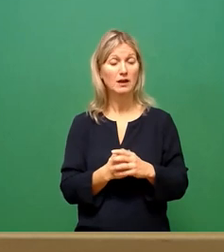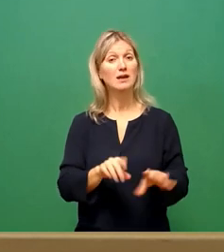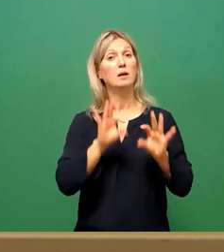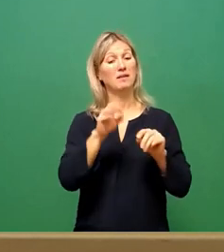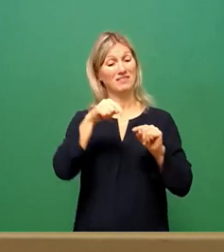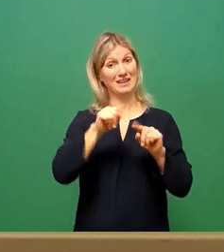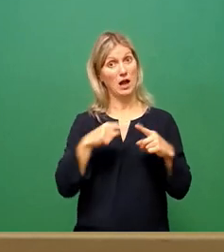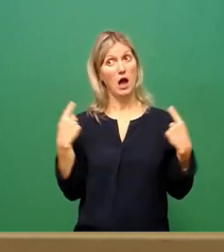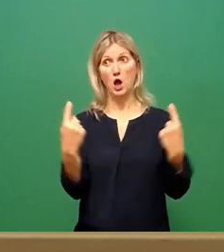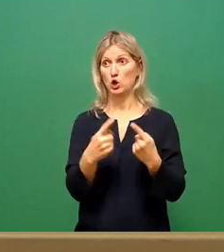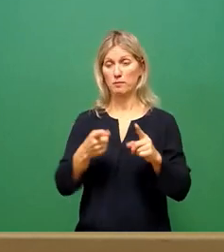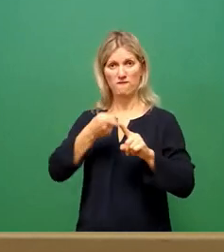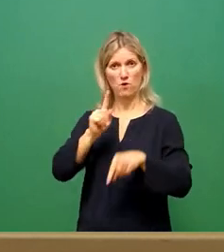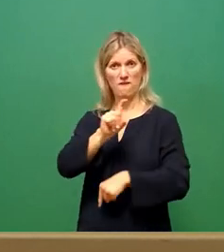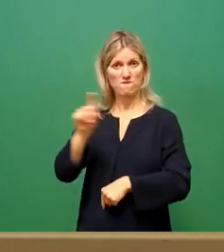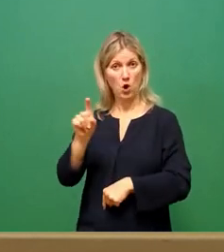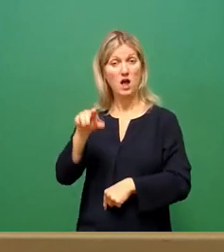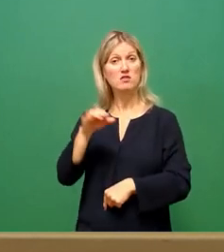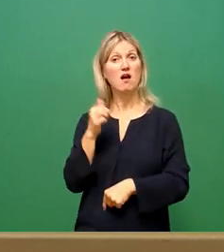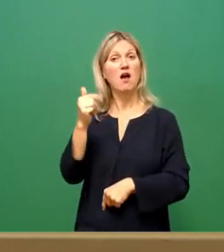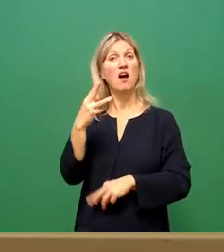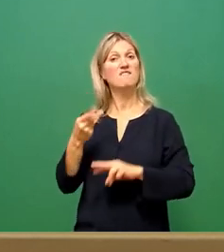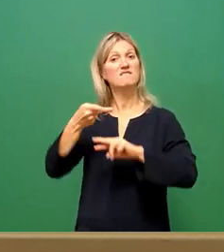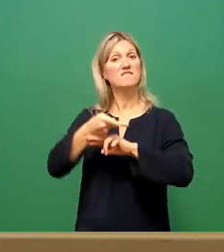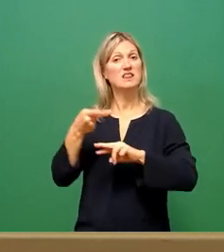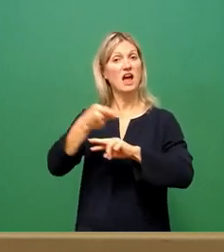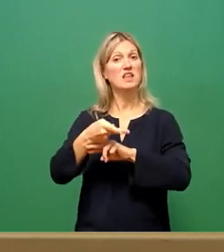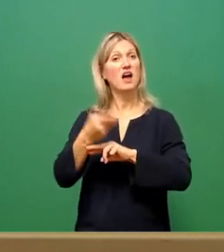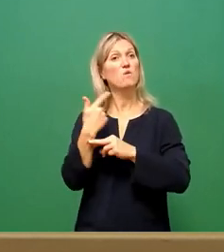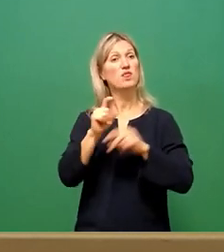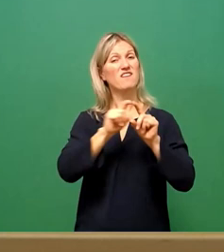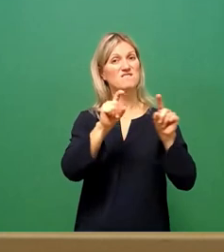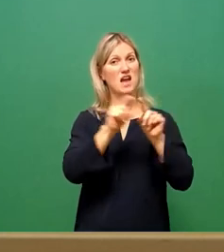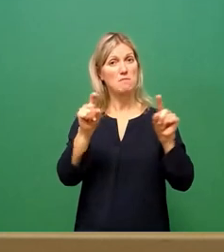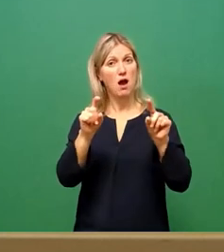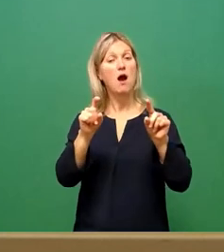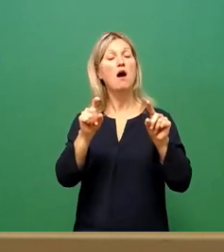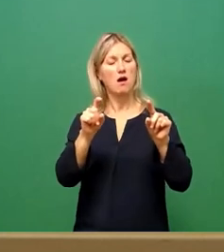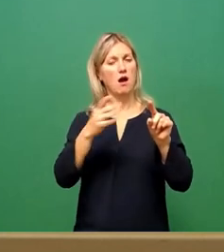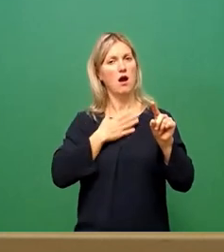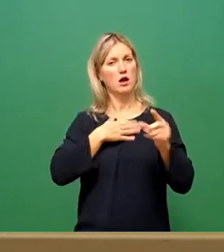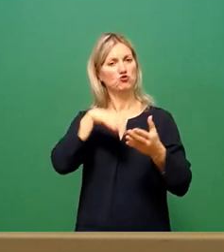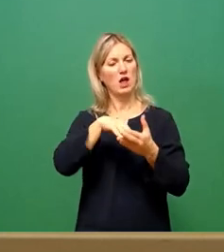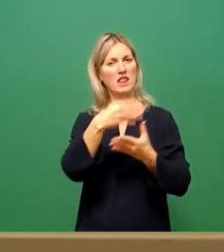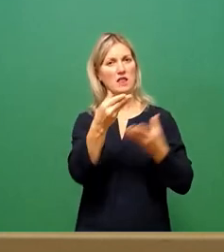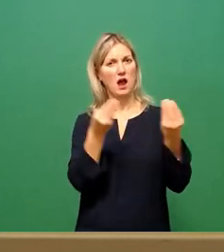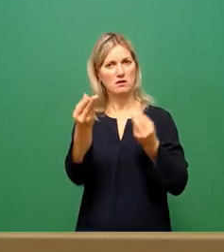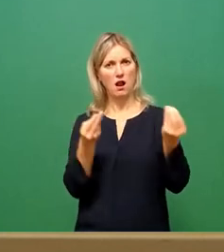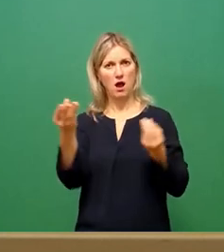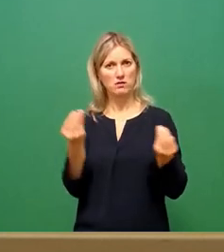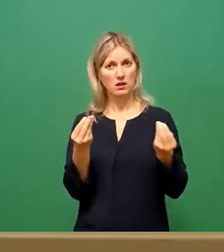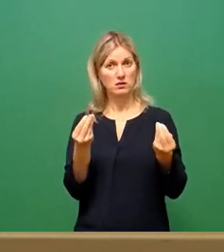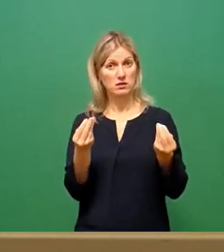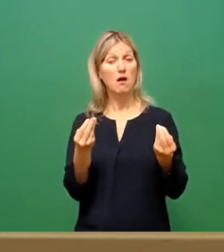Vertreter der Unternehmen unserer Stadt eingeladen. Über 120 sind